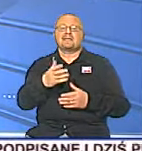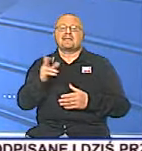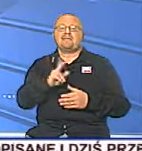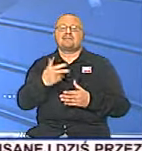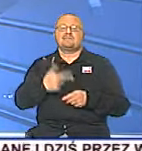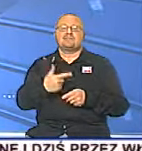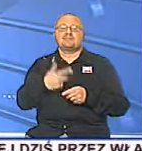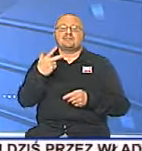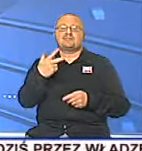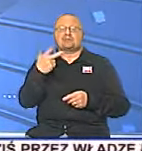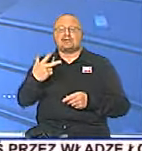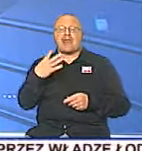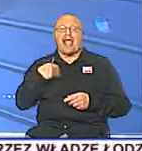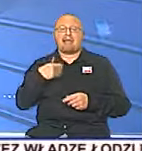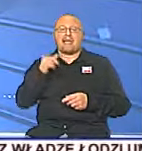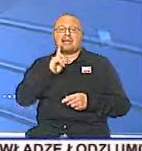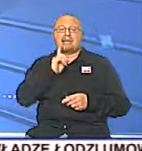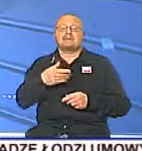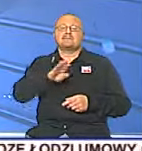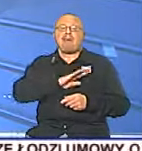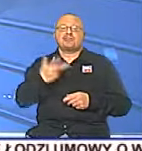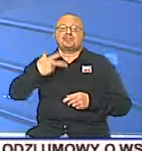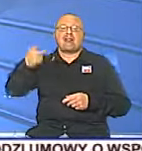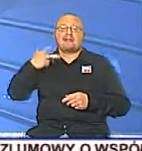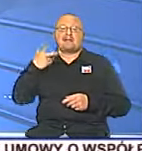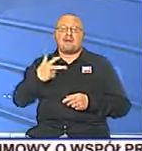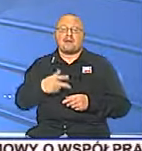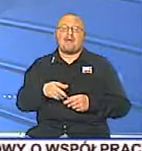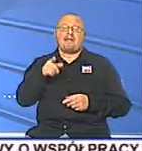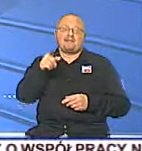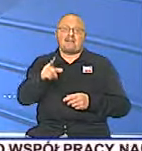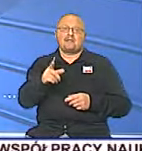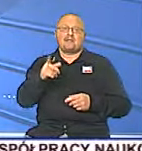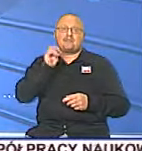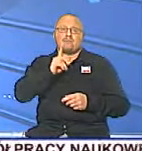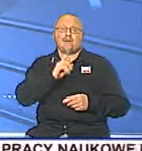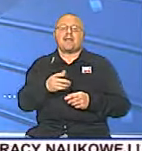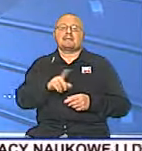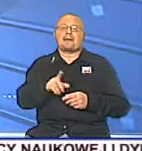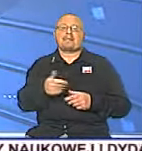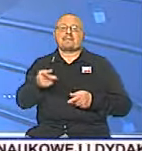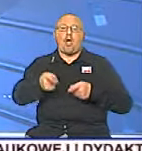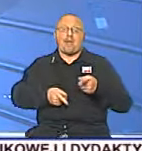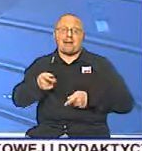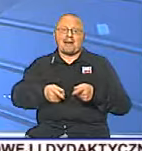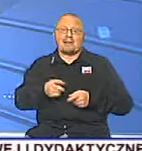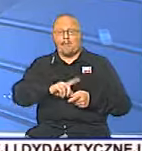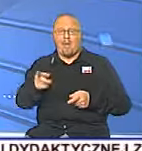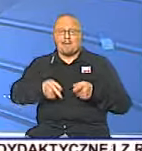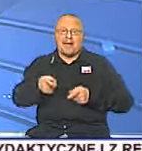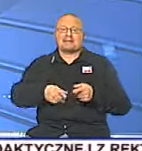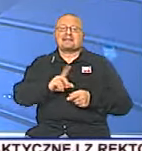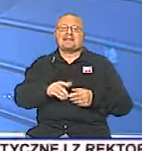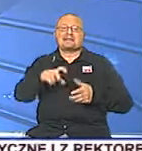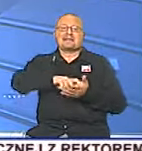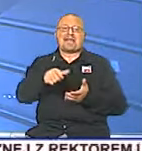zmarł w placówce po operacji przegrody nosowej. Według biegłych pacjent ten po operacji zamiast na salę wybudzeniową trafił na